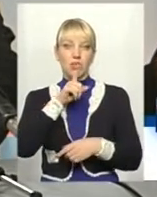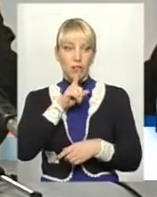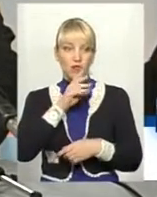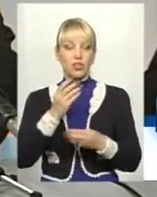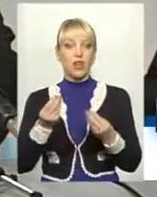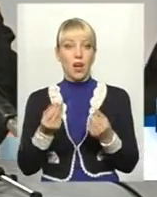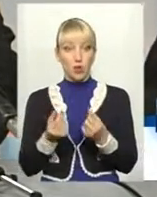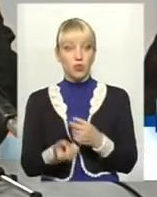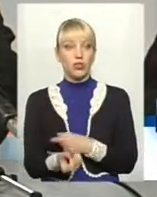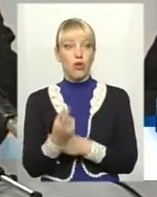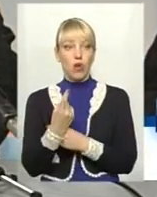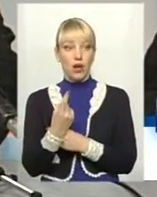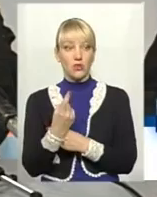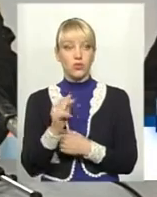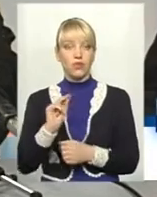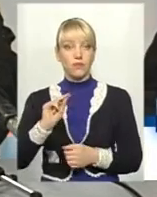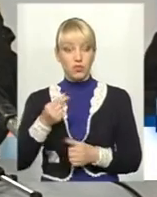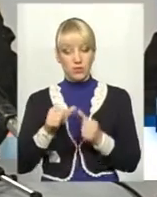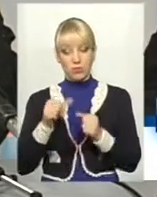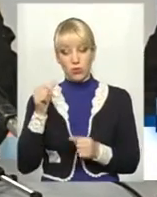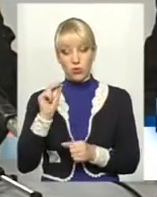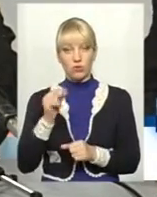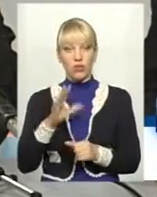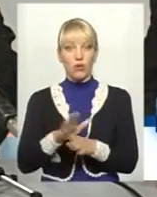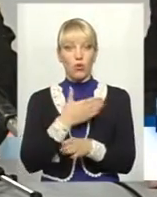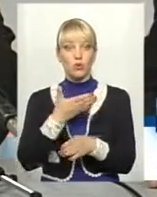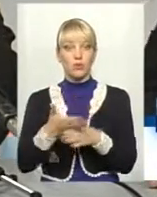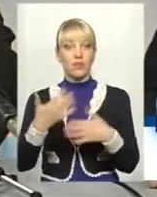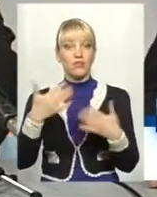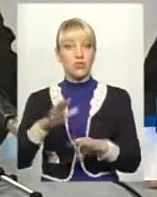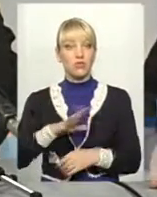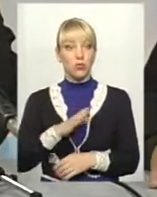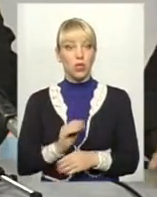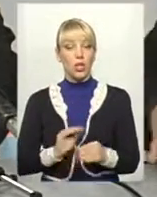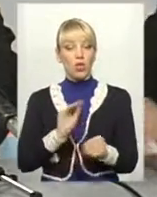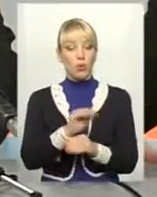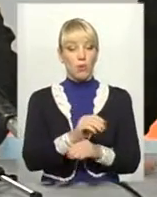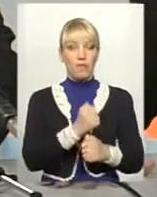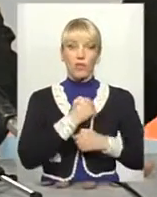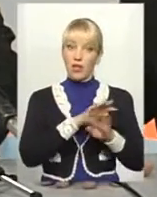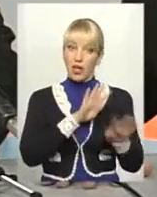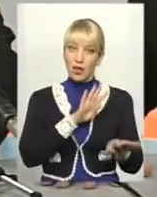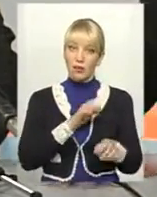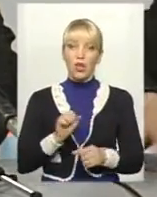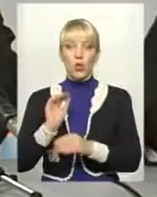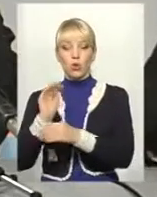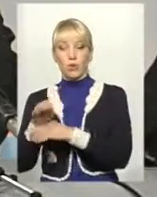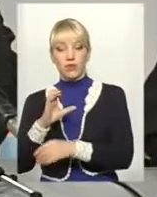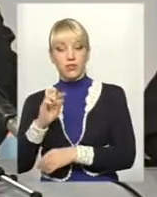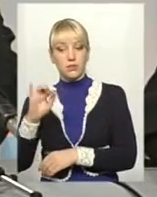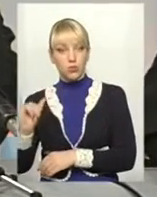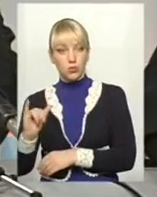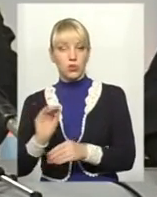гроші, що, оказывається, в четвер минуле розпреділення пройшло, додали армії, додали служби безпеки і